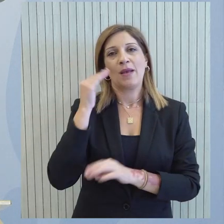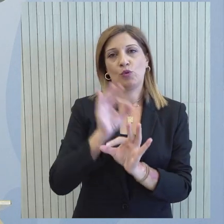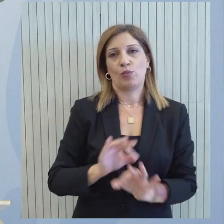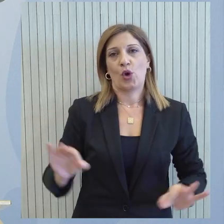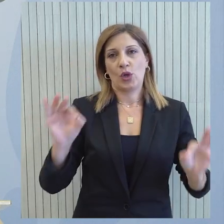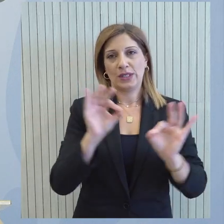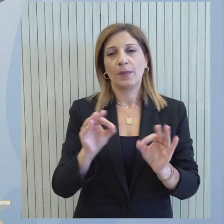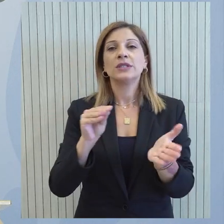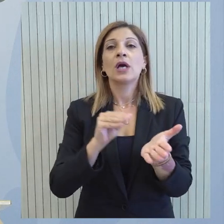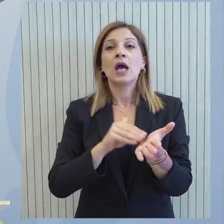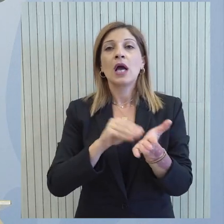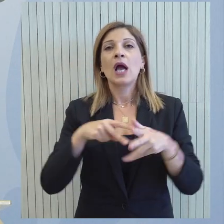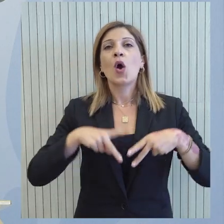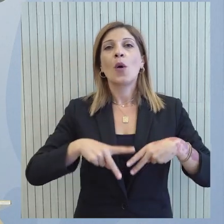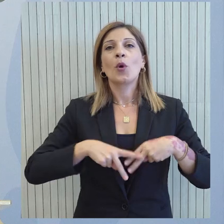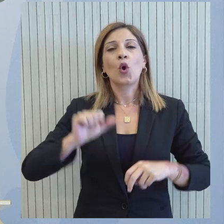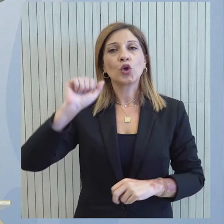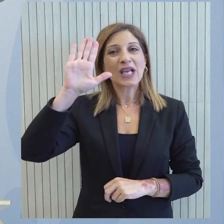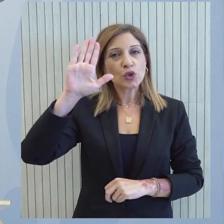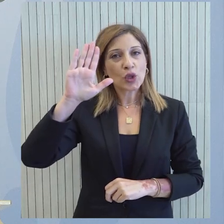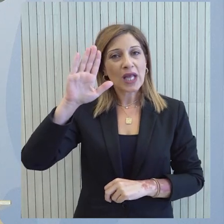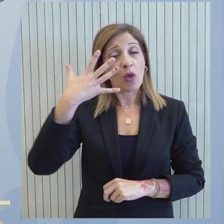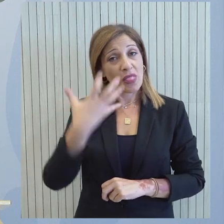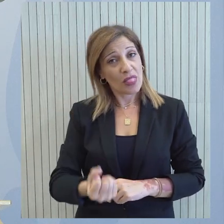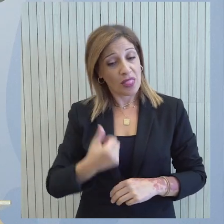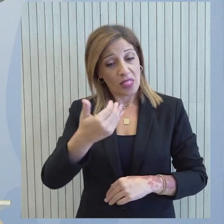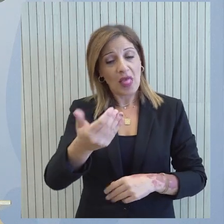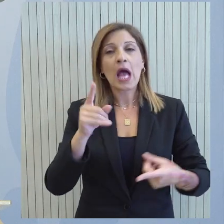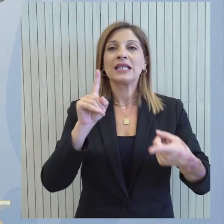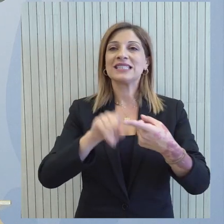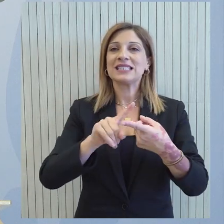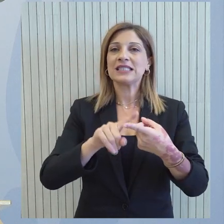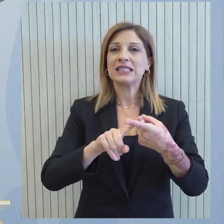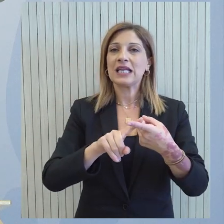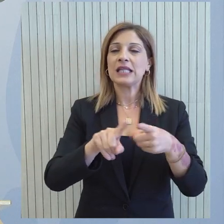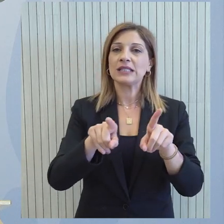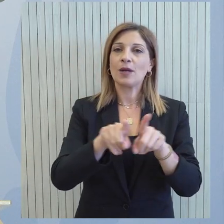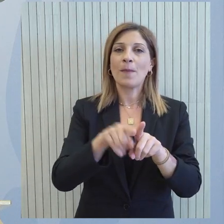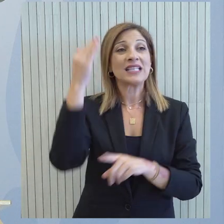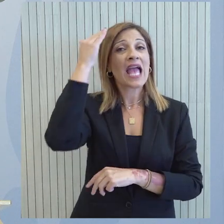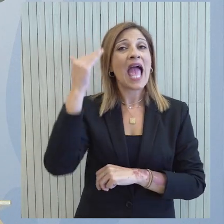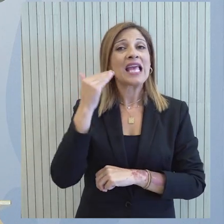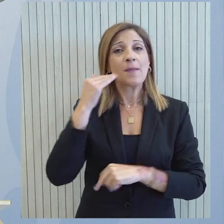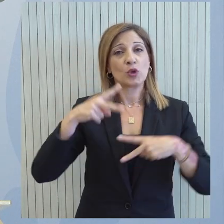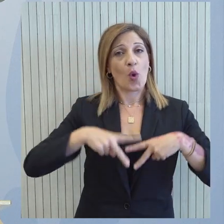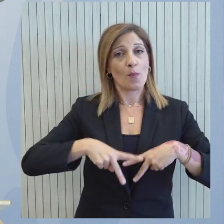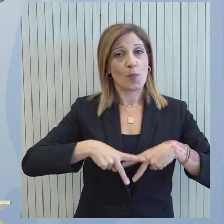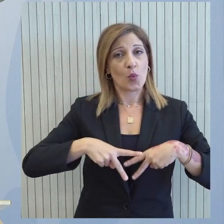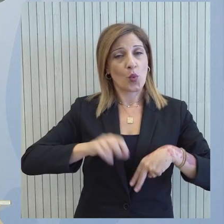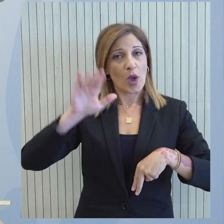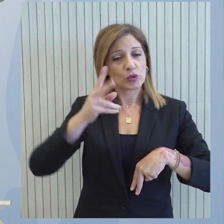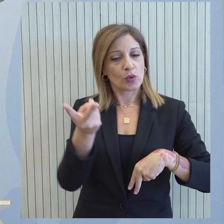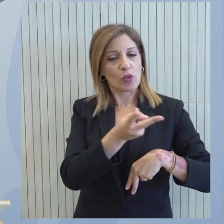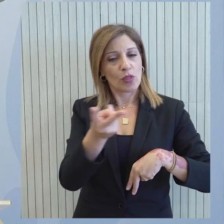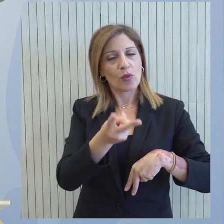Αίγυπτο. Επίσης, ο Υπουργός Εξωτερικών, ο κύριος Κόμπος, θα πραγματοποιήσει δημερή συνάντηση με τον Αιγύπτιο Ομολογό του